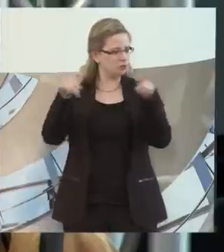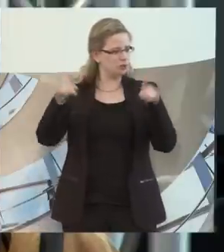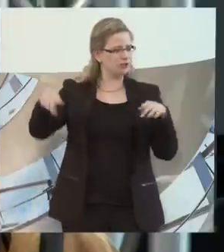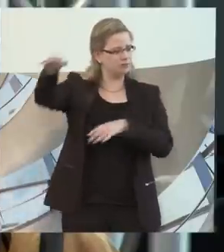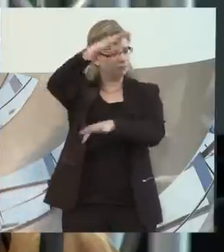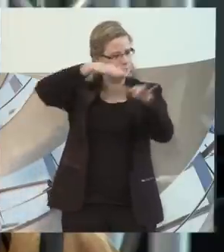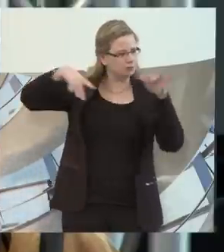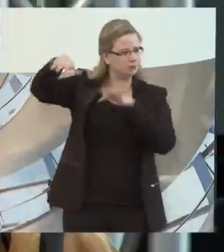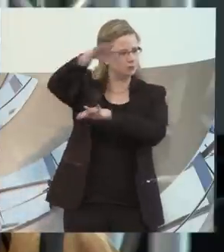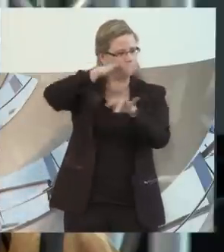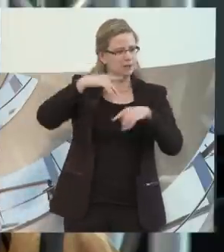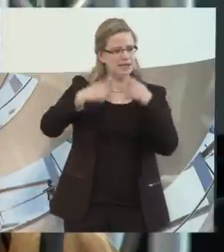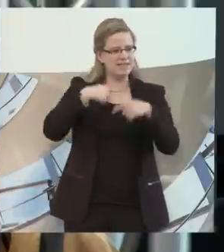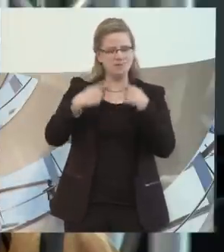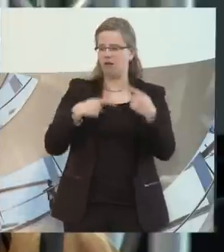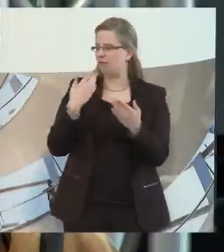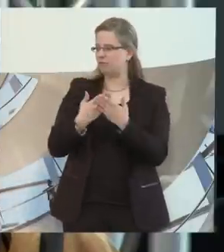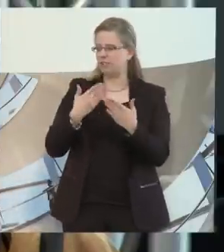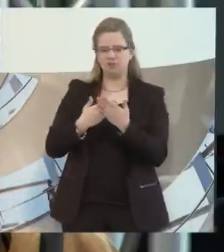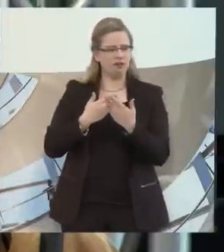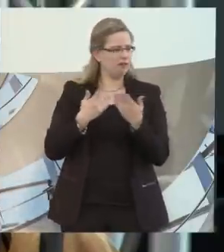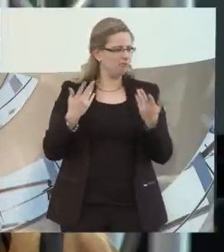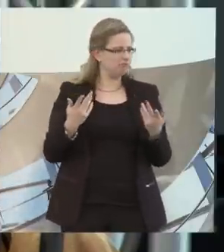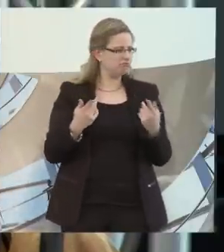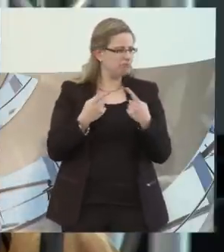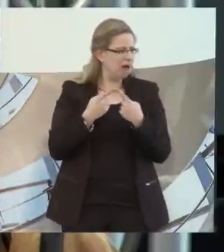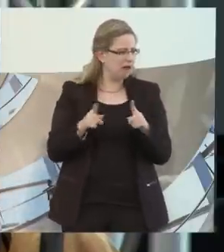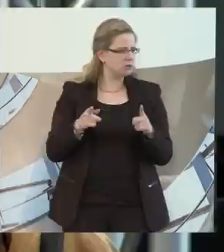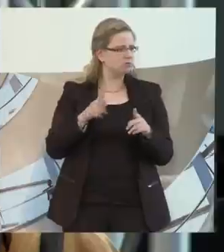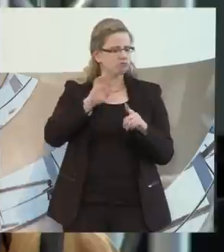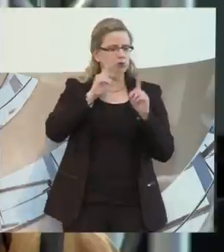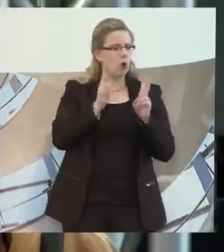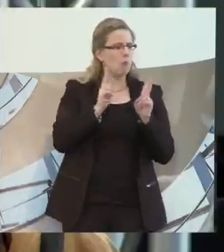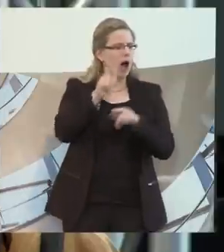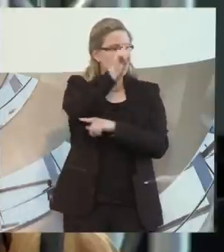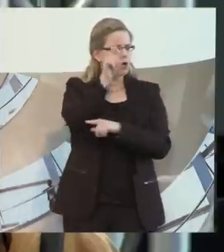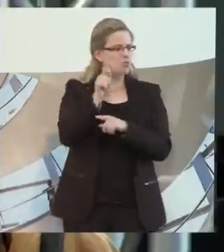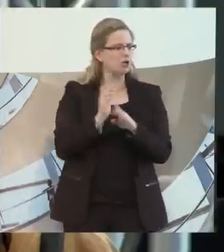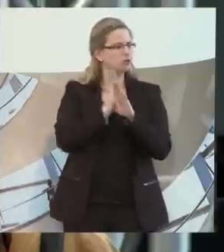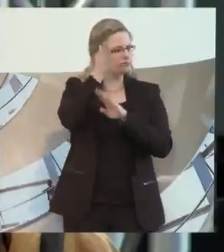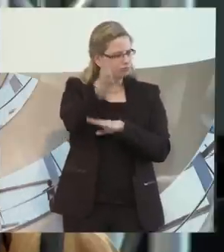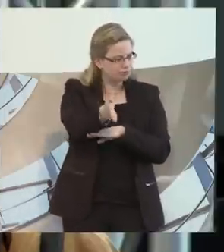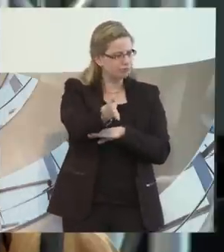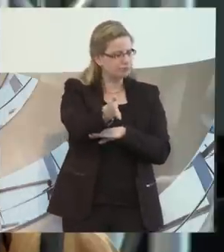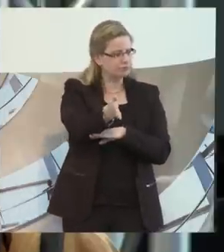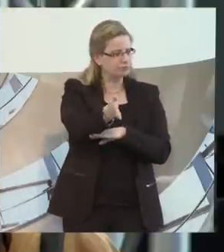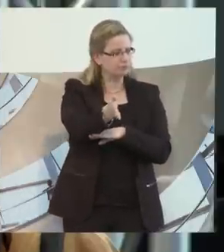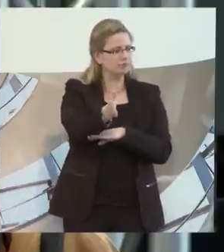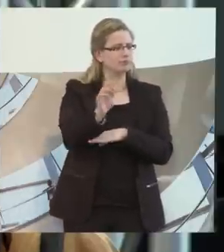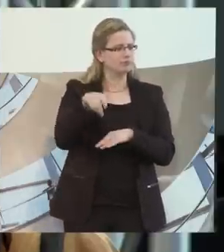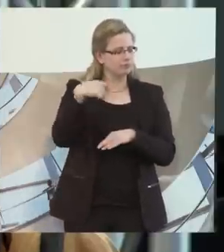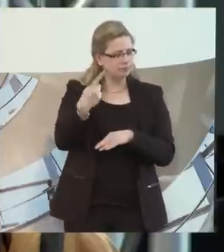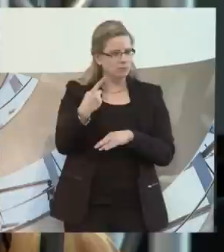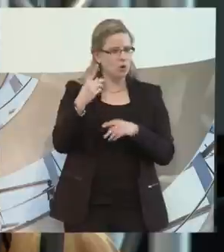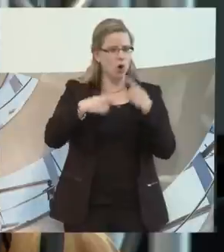Lebensjahr gar nichts anderes. Ich habe ein musisches Gymnasium besucht, ganz normal, und habe irgendwann